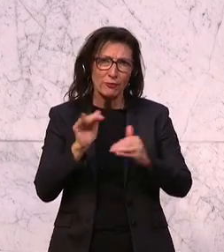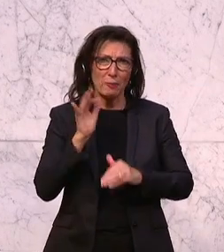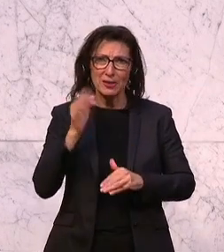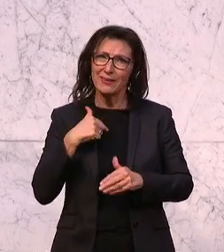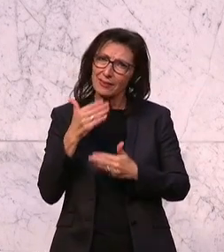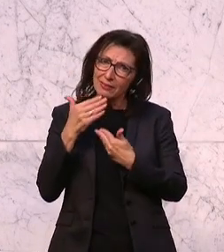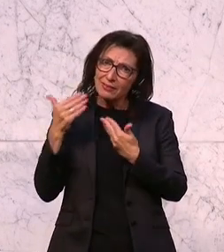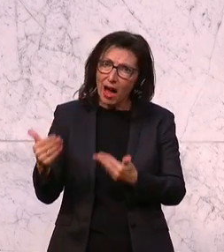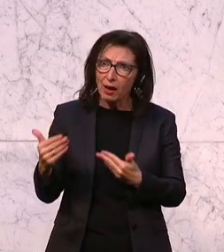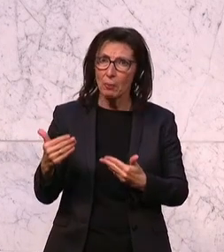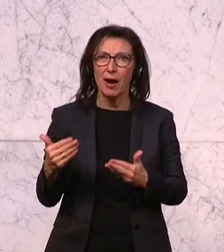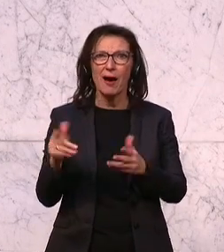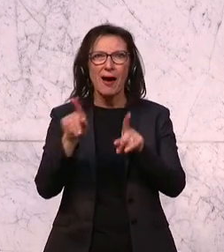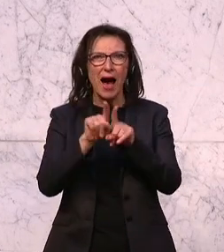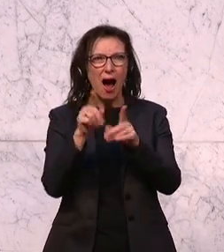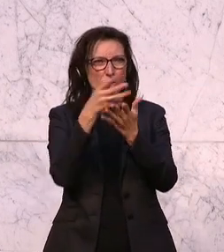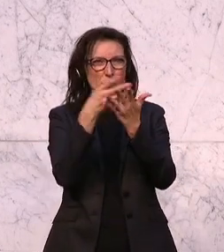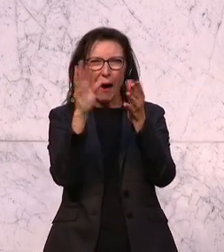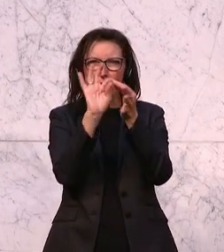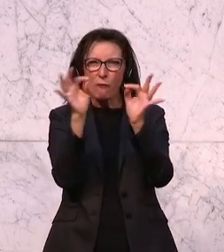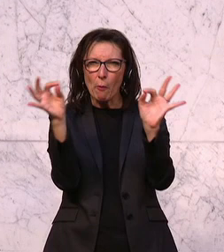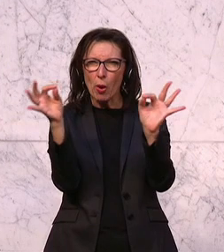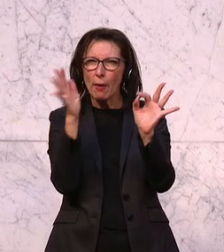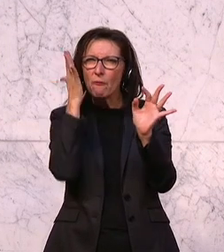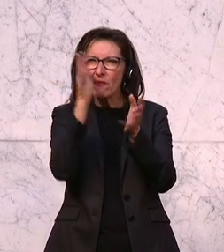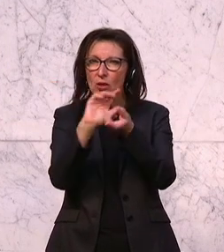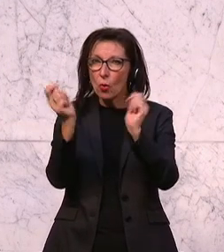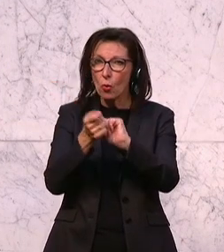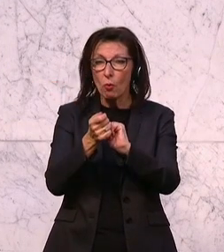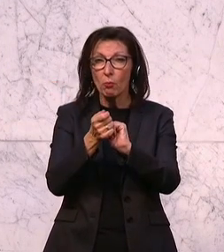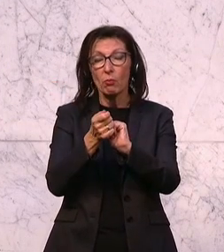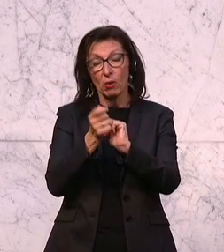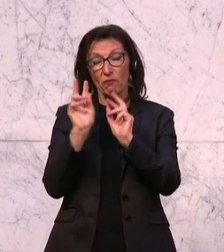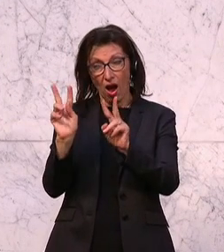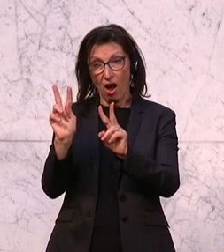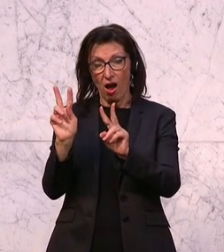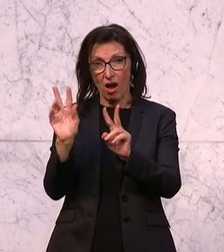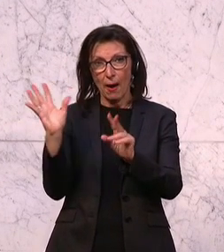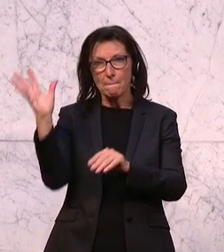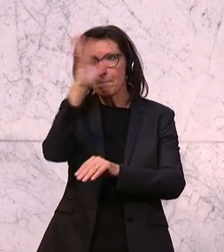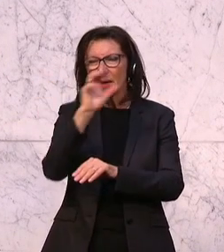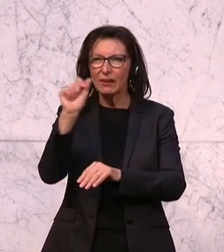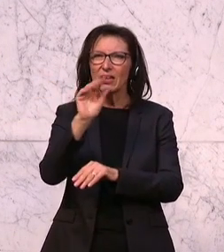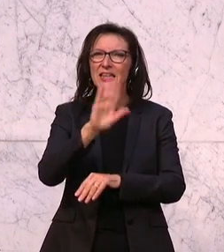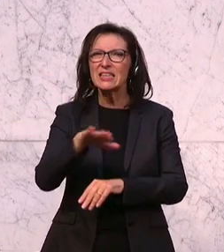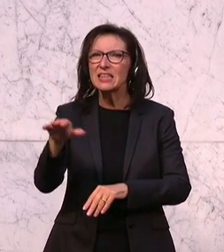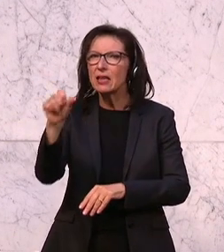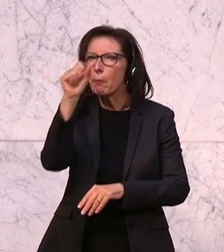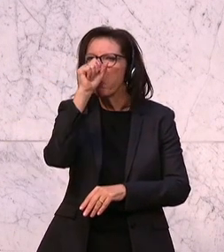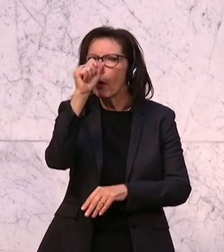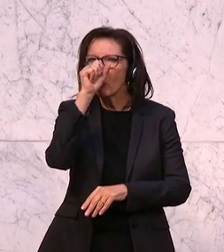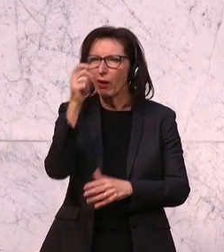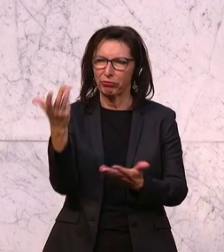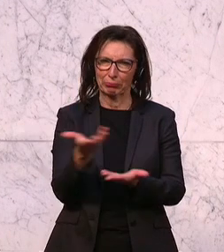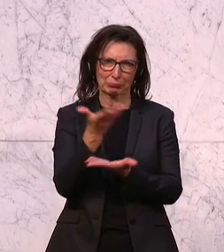dass wir hier auch eine sprachliche Änderung vornehmen im Gesetz, denn tatsächlich, der Begriff der Kinderpornografie ist verharmlosend.